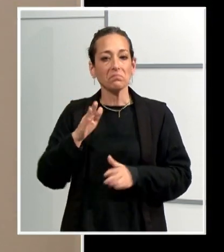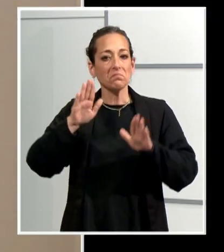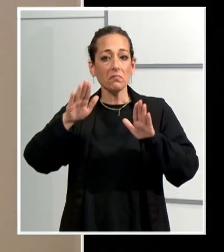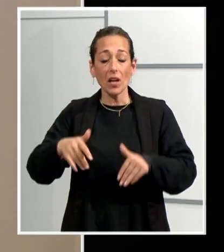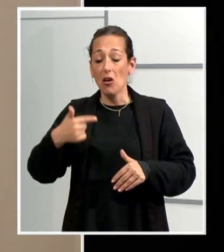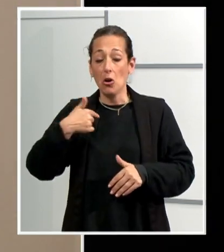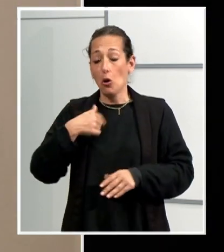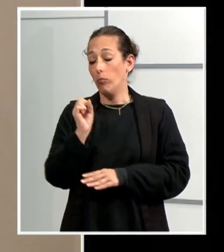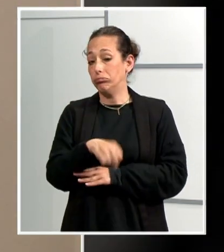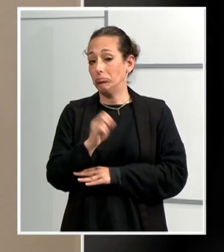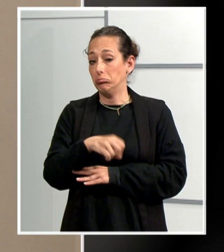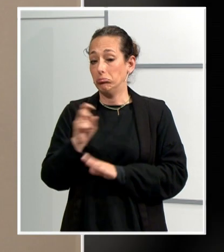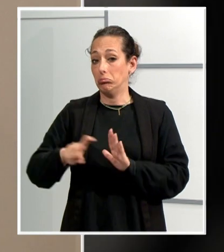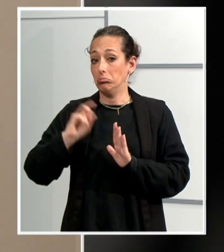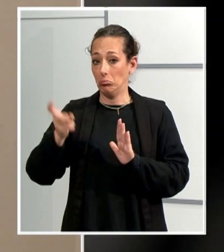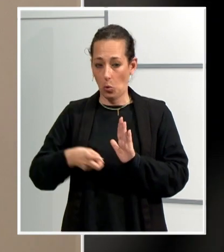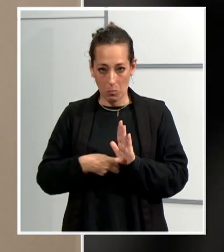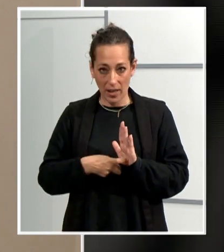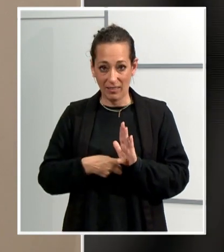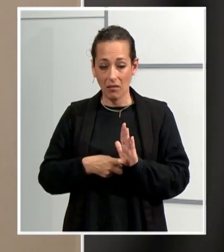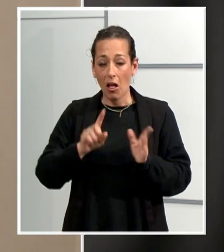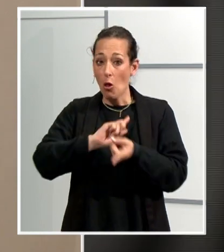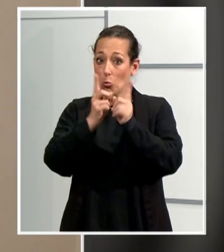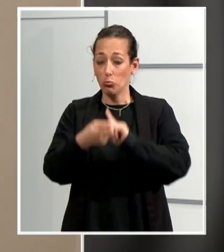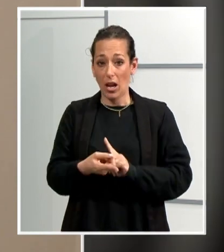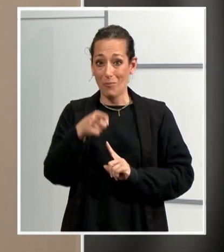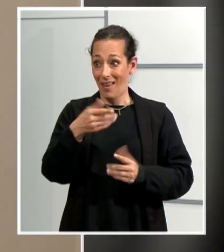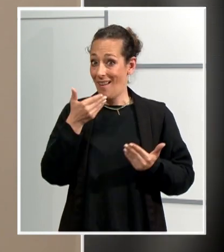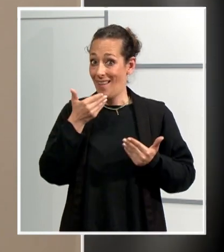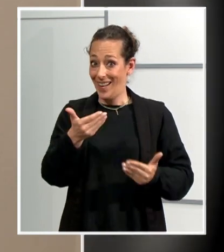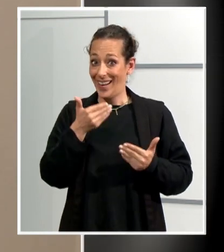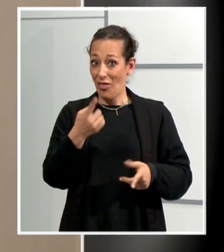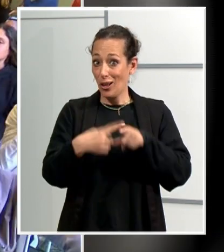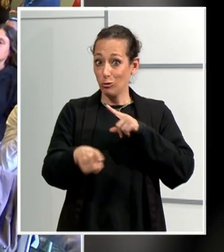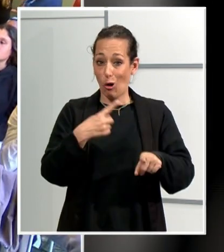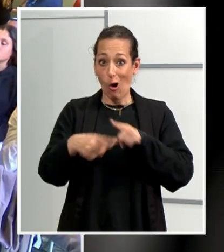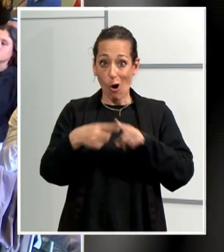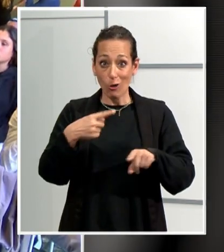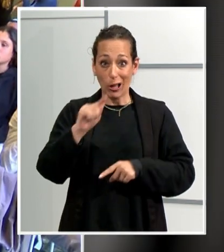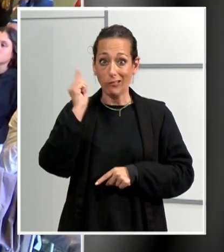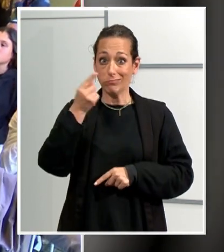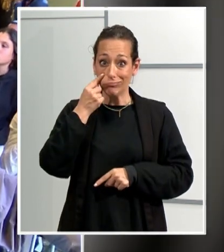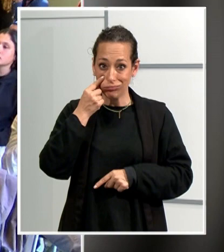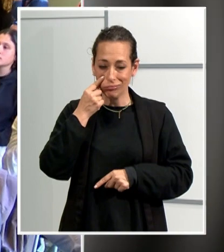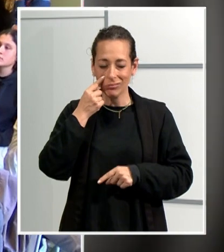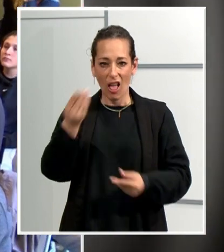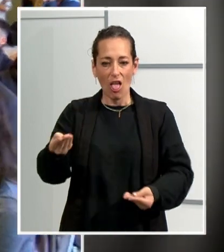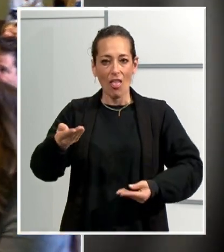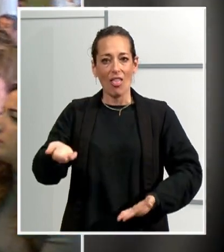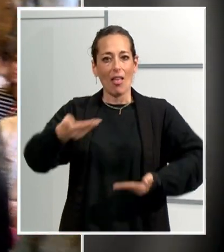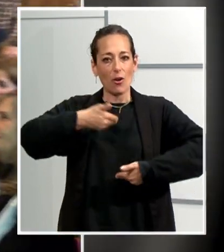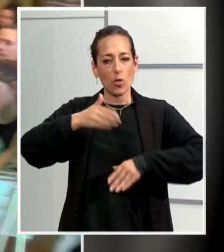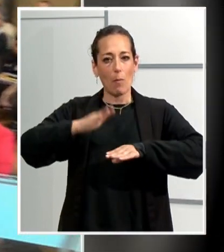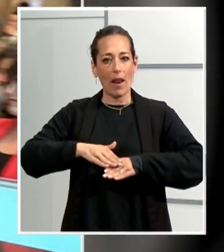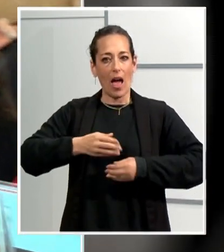bastant de tot, al contrari, jo crec que aquests comentaris m'han servit de foc i de motivació. El cicle Parlem d'esport